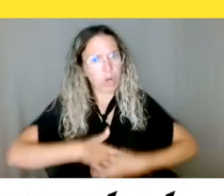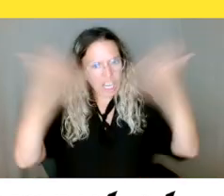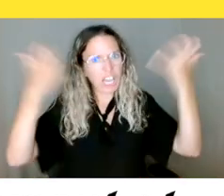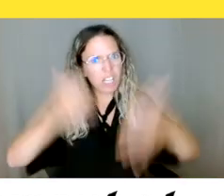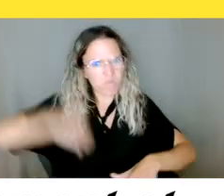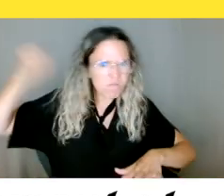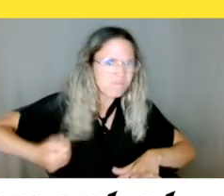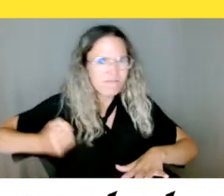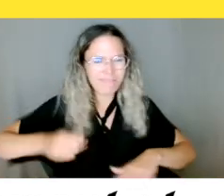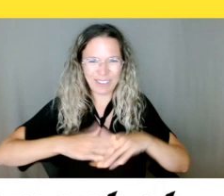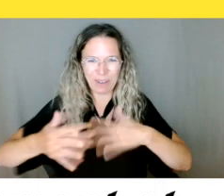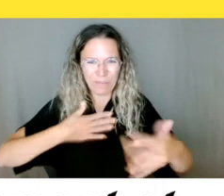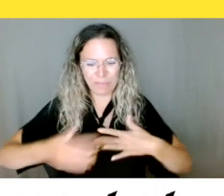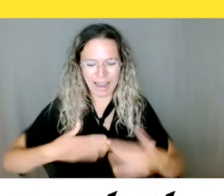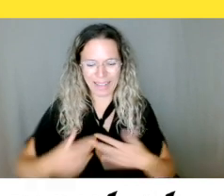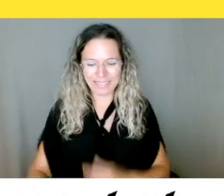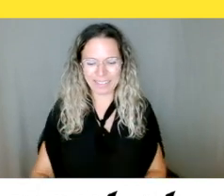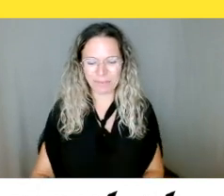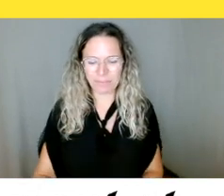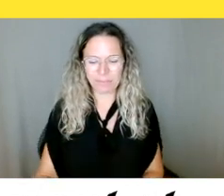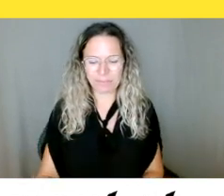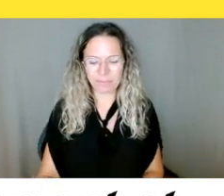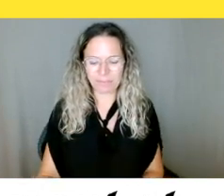Là, c'est le gouvernement du Québec ou du Canada?